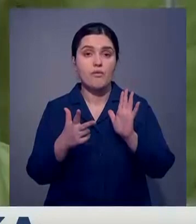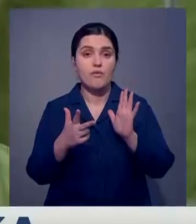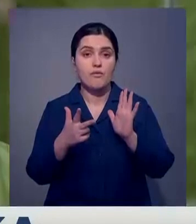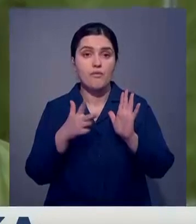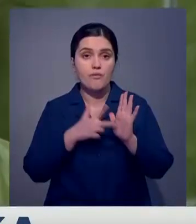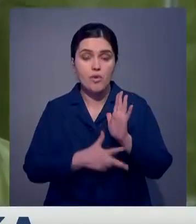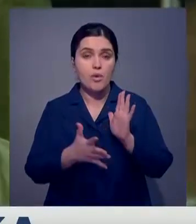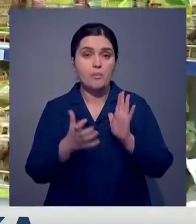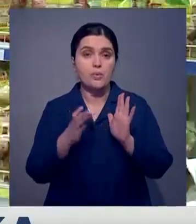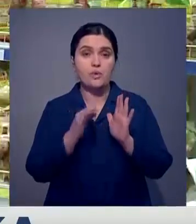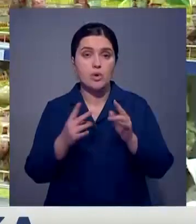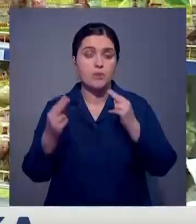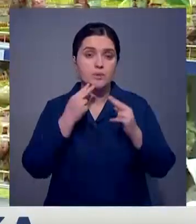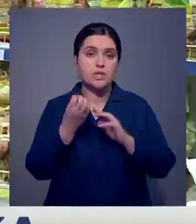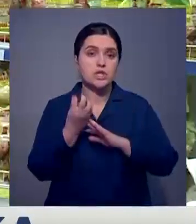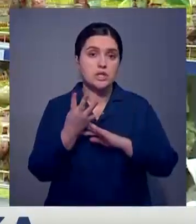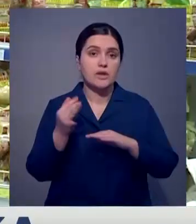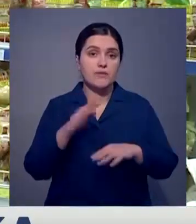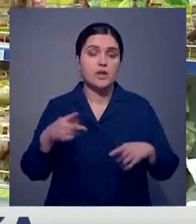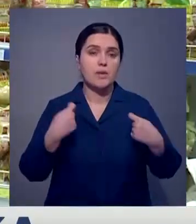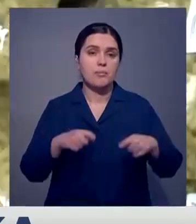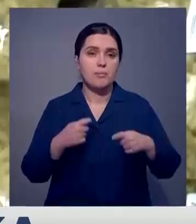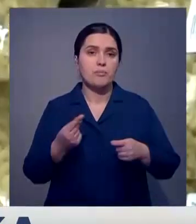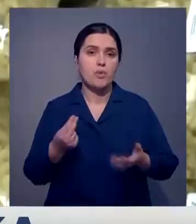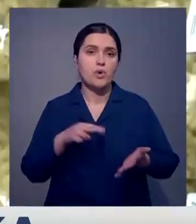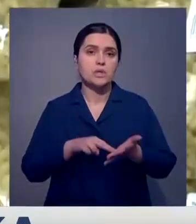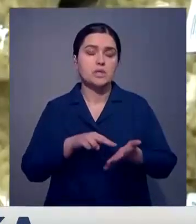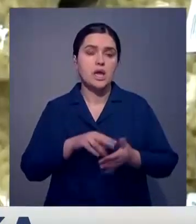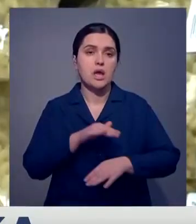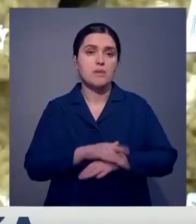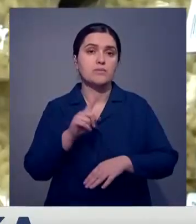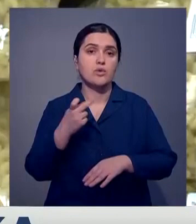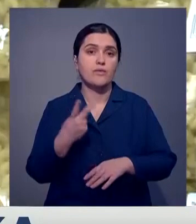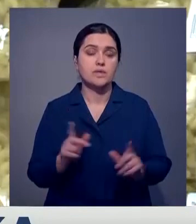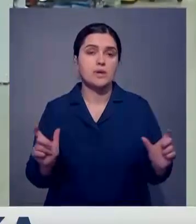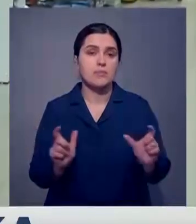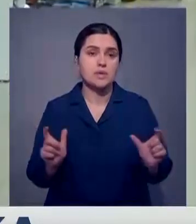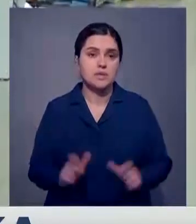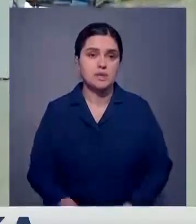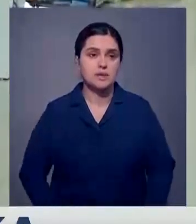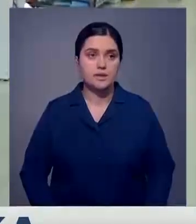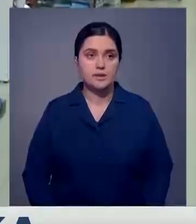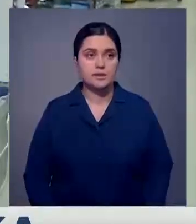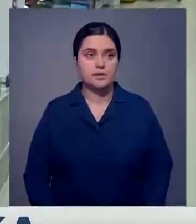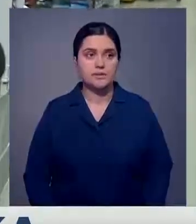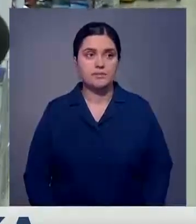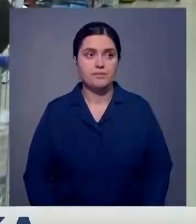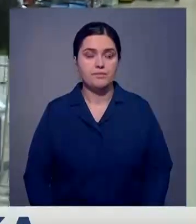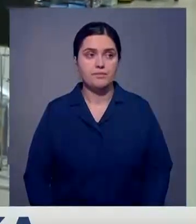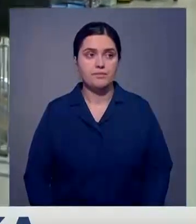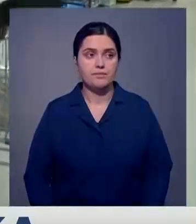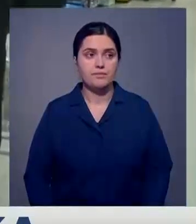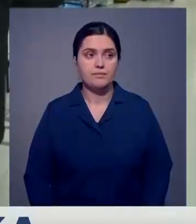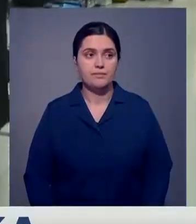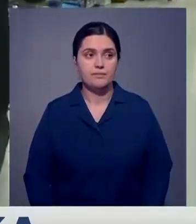тонн продукции 14 видов. Она продается по фиксированной цене в 120 магазинах. Наталья Строкова, Эрмик Мухамедьяров, Кустанай, Хабар,